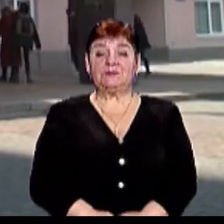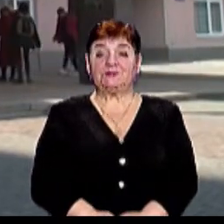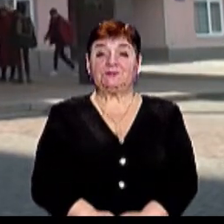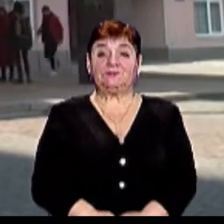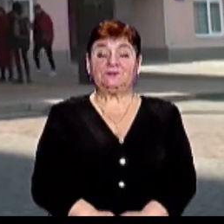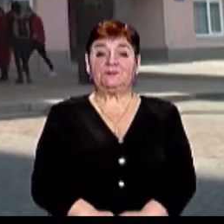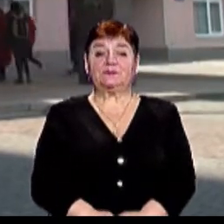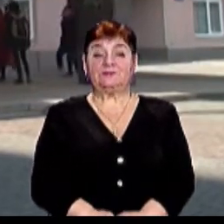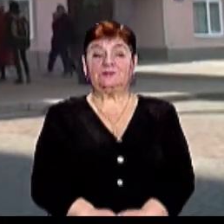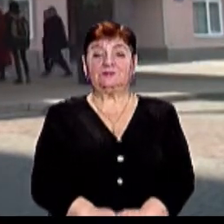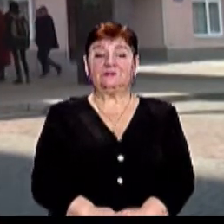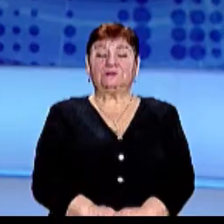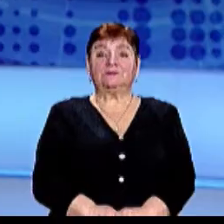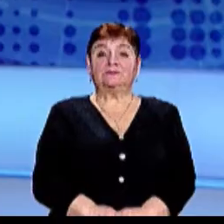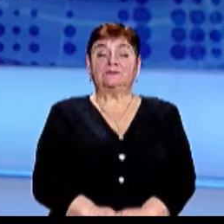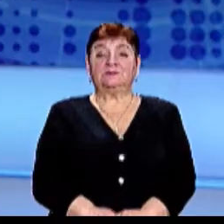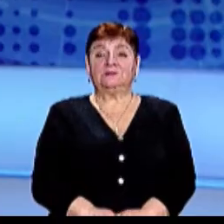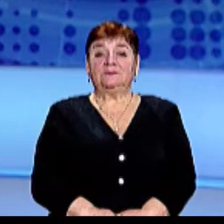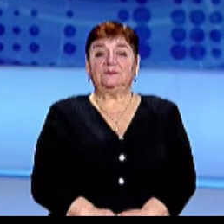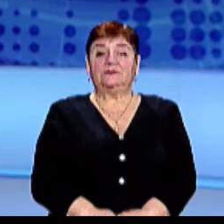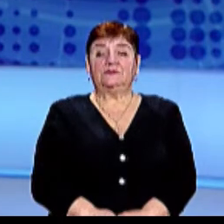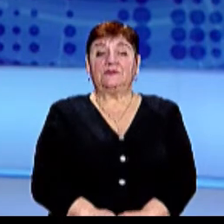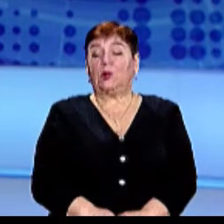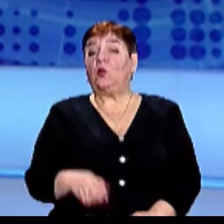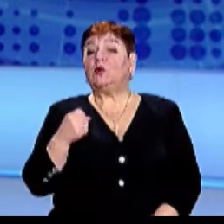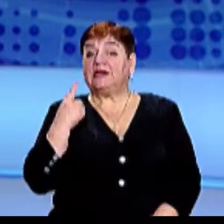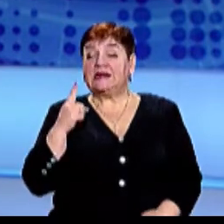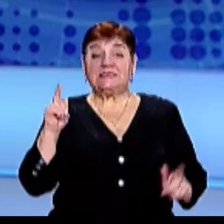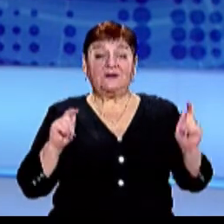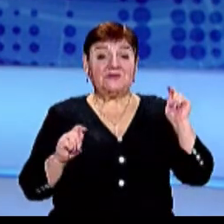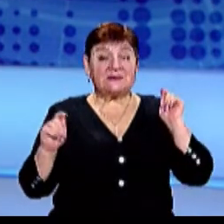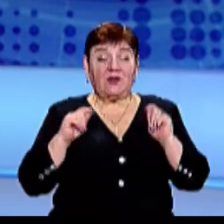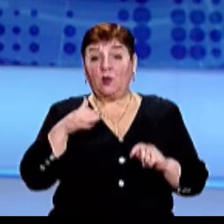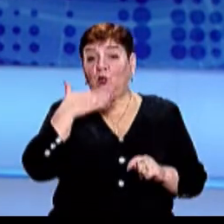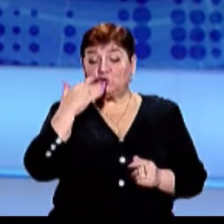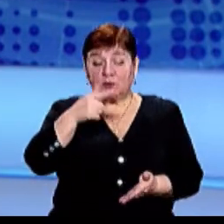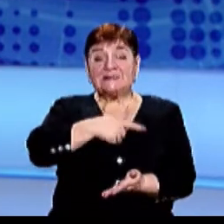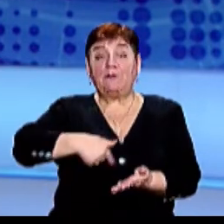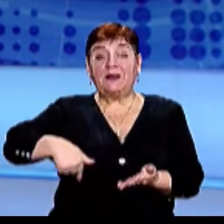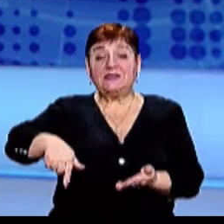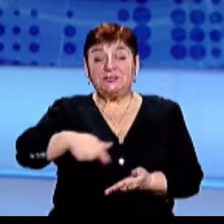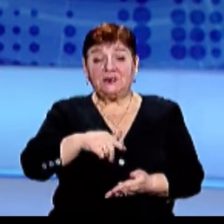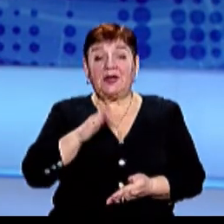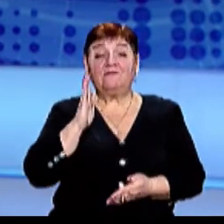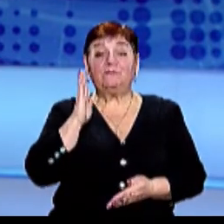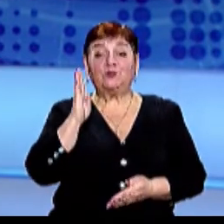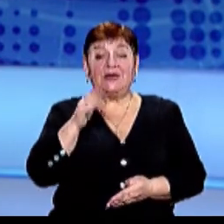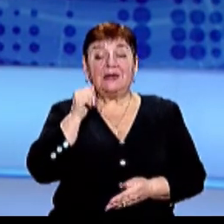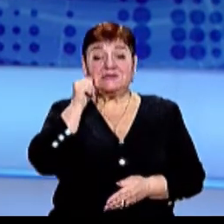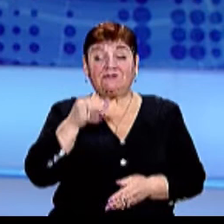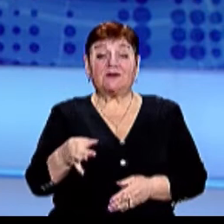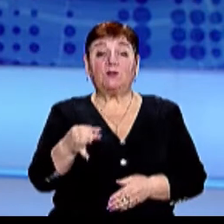Пойда – новини на Суспільному 11-й фестивалю Ужгородська Палачінта відбудеться завтра в